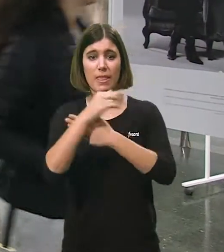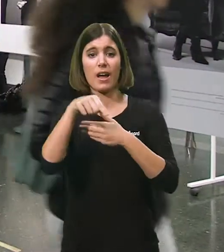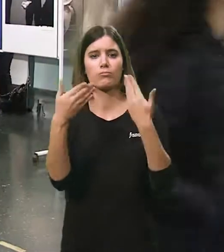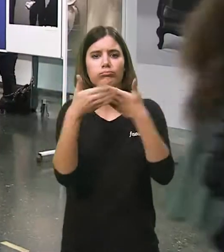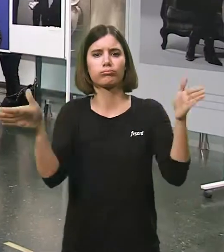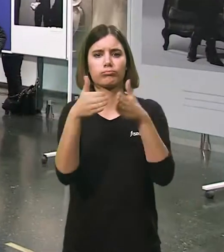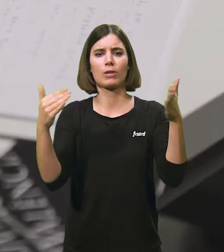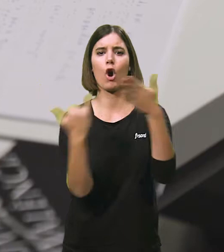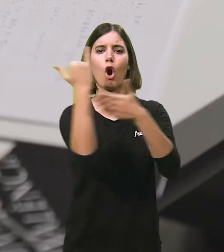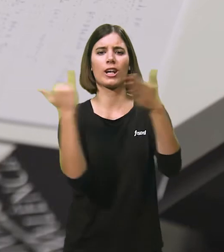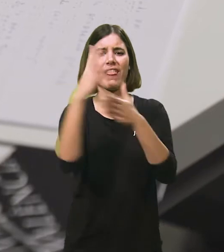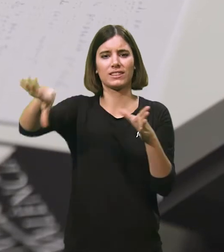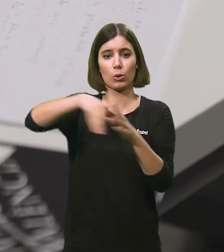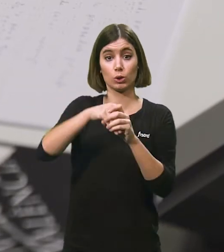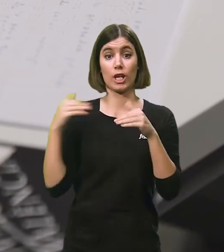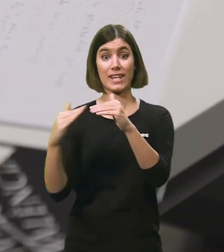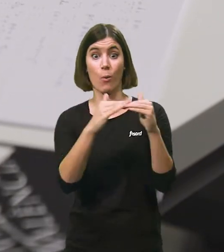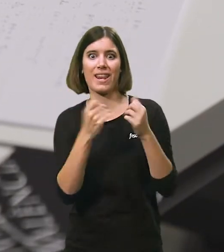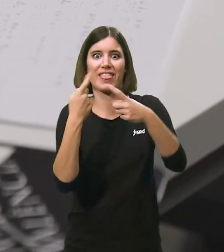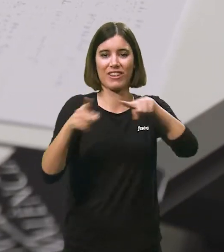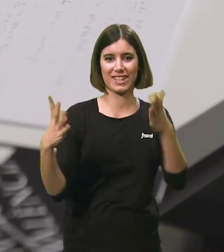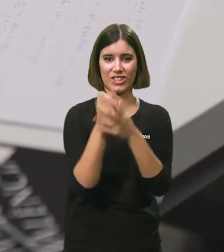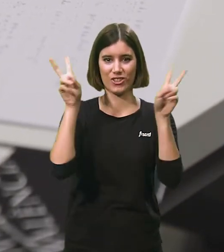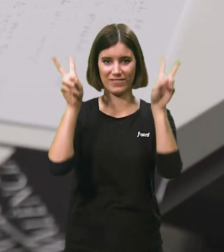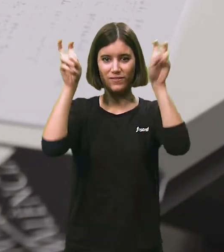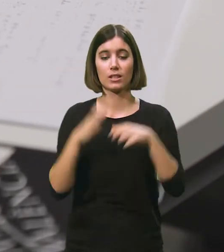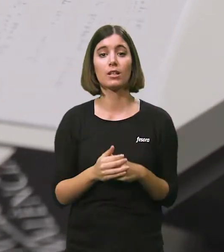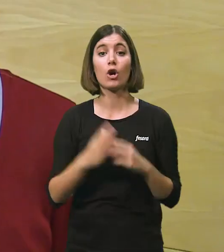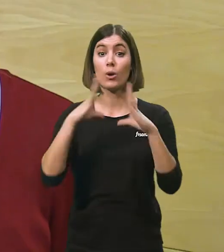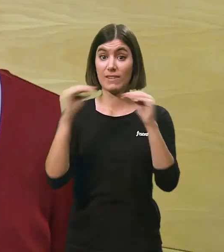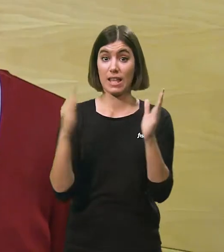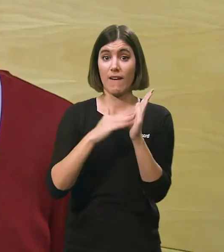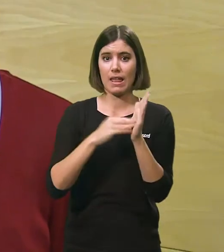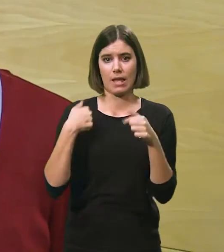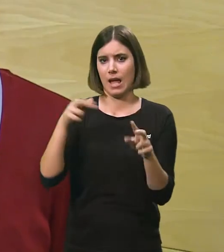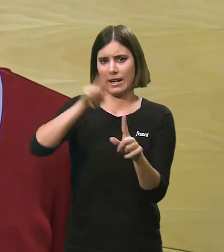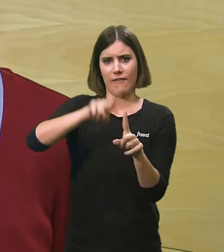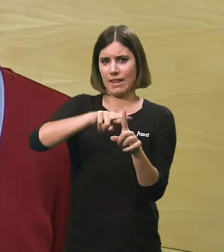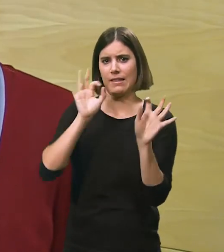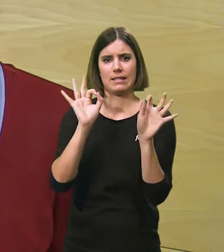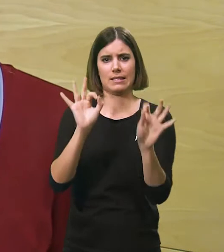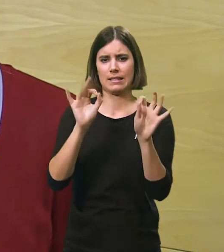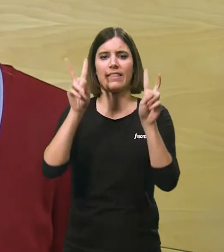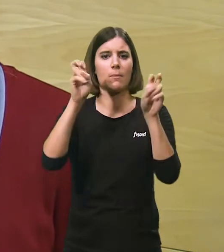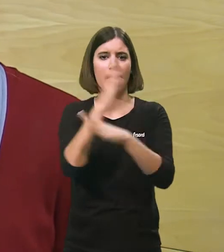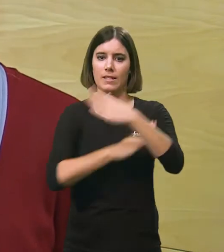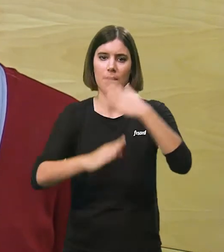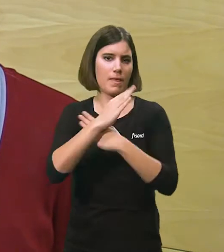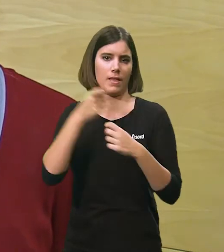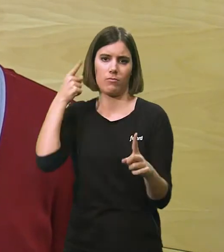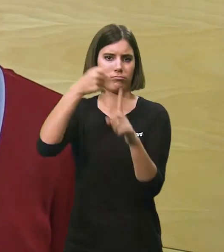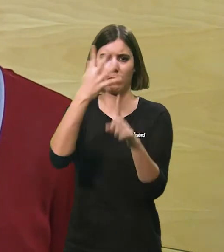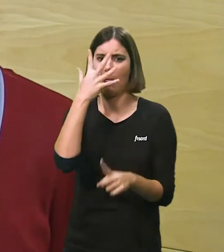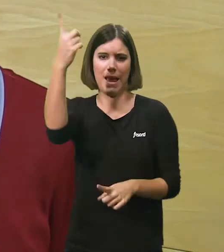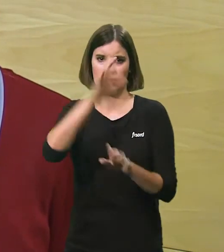inaugurar les Jornades per la Inclusió Som Iguals, Som Diferents. A la Universitat de València som un referent en el tema de